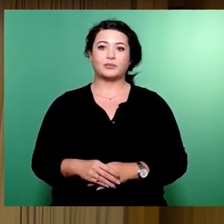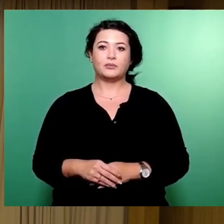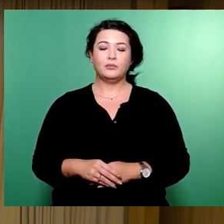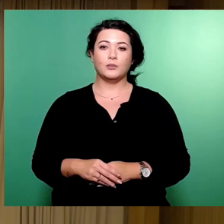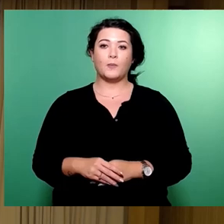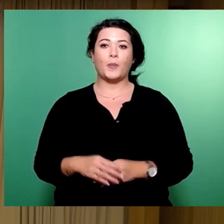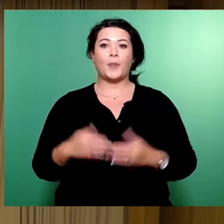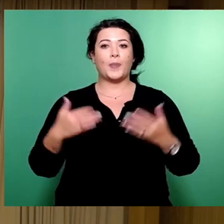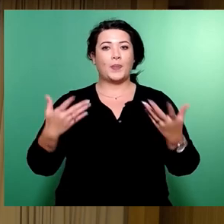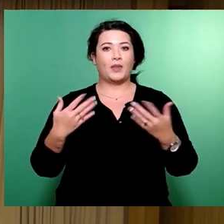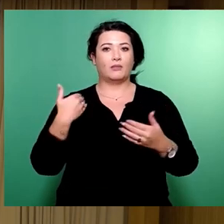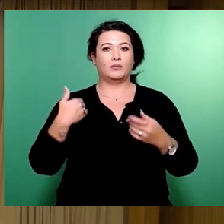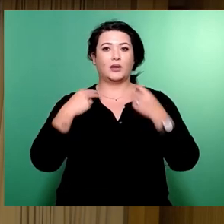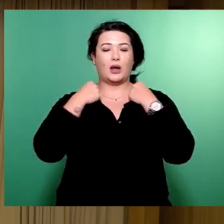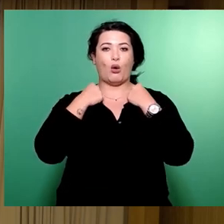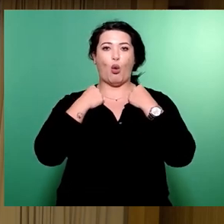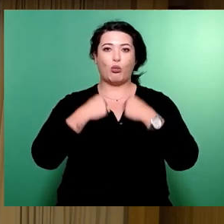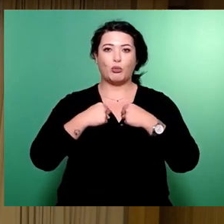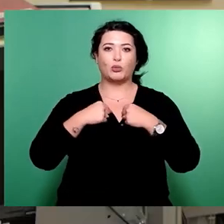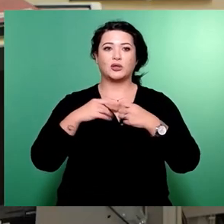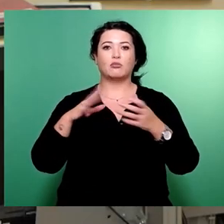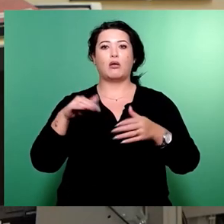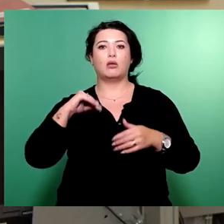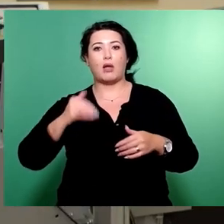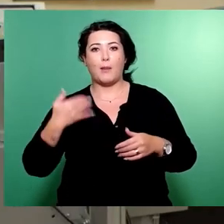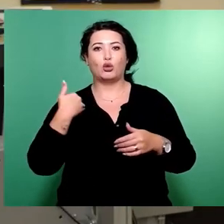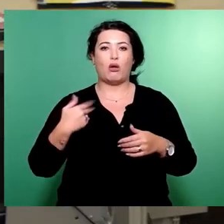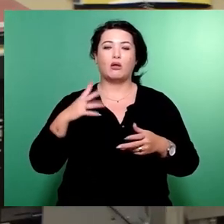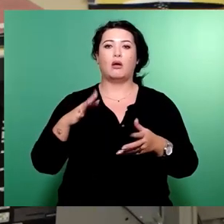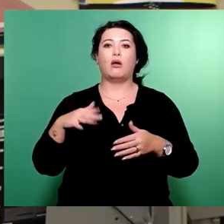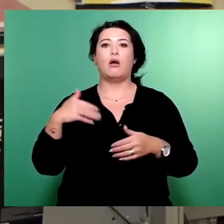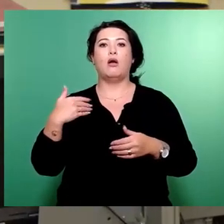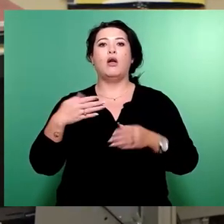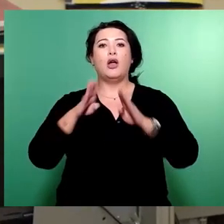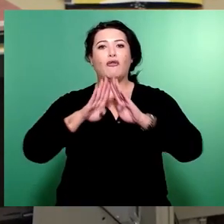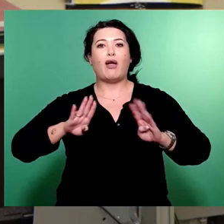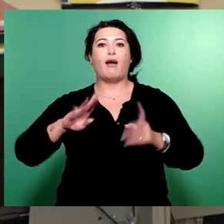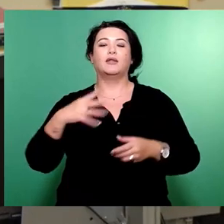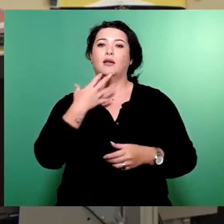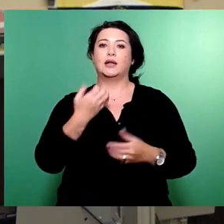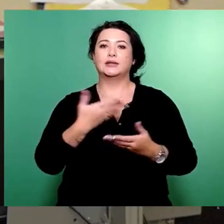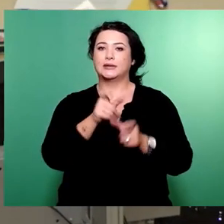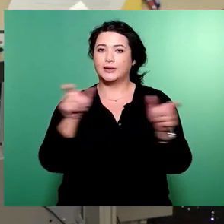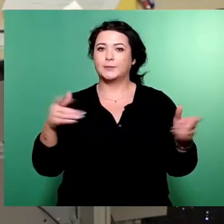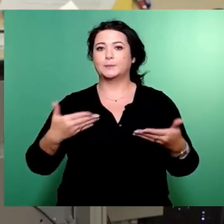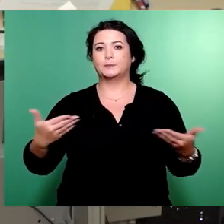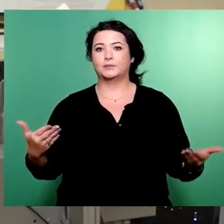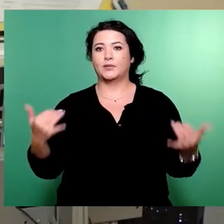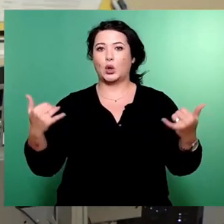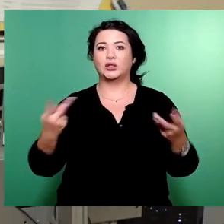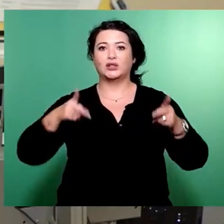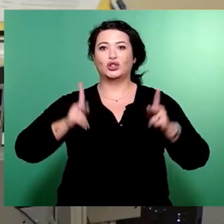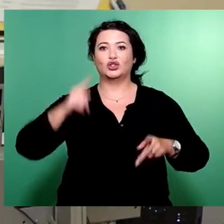Herr Oberbürgermeister, meine Damen und Herren, verehrte Gäste, heute wird der Stadtrat mit dem Haushaltsbeschluss